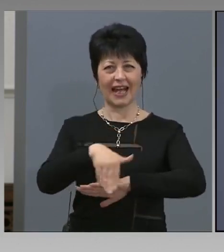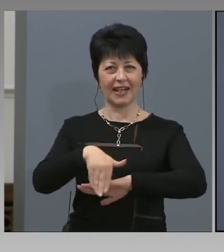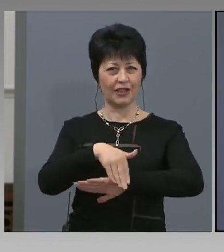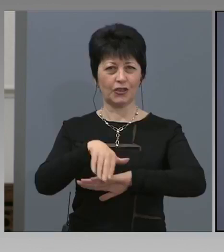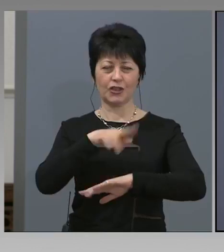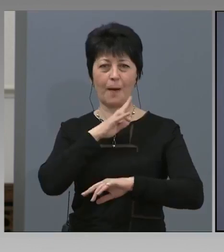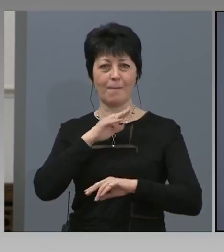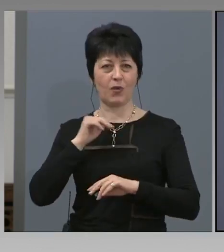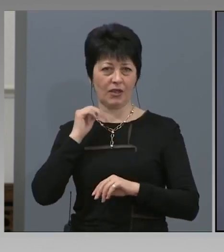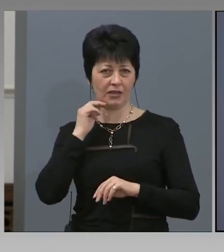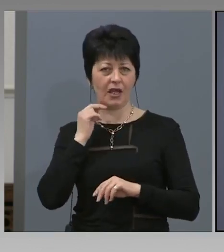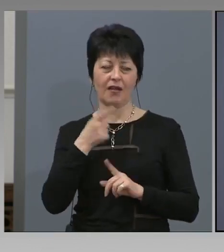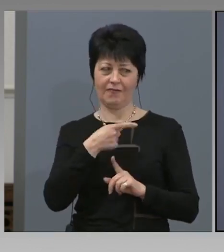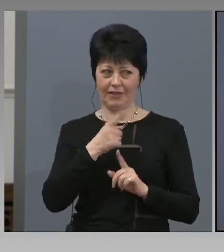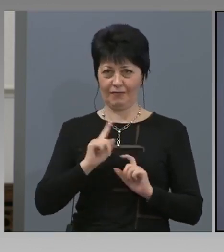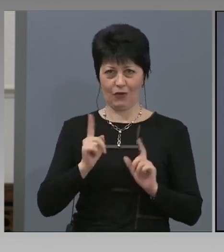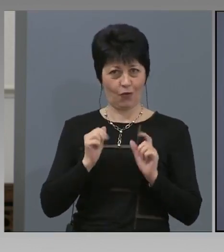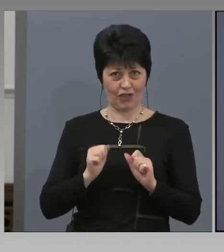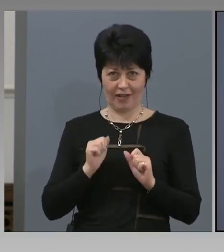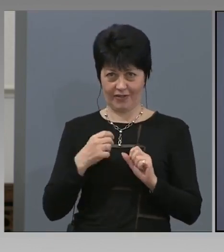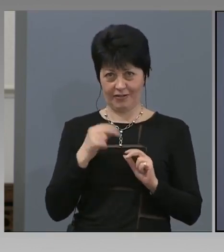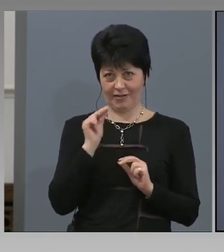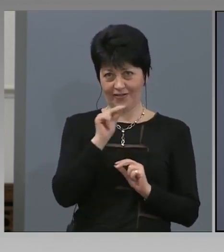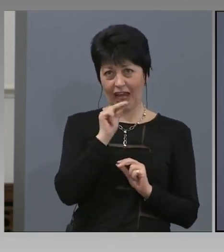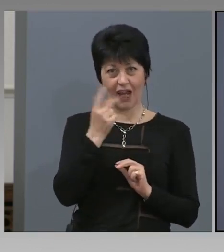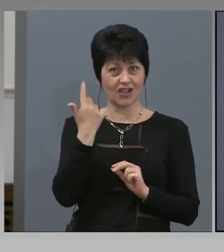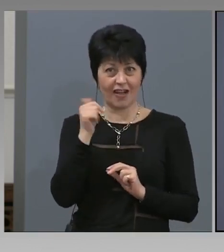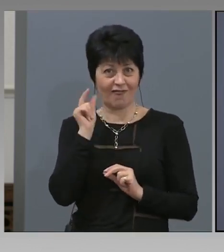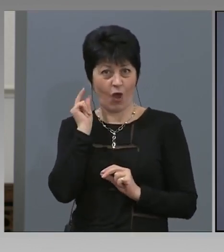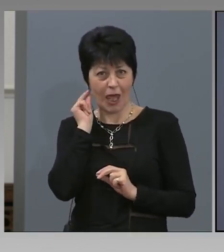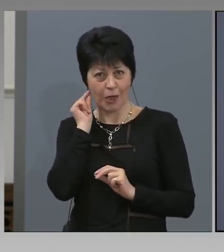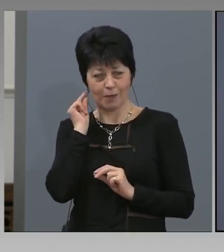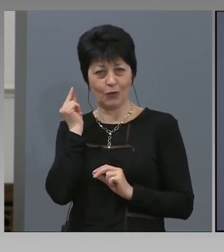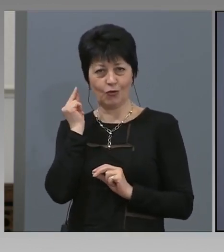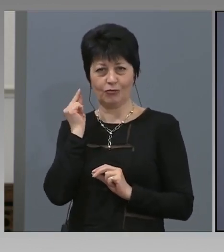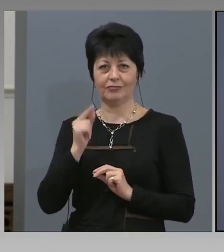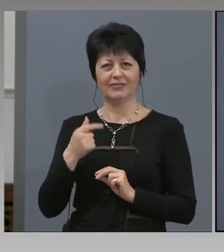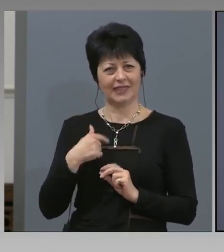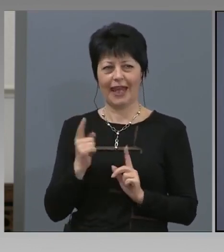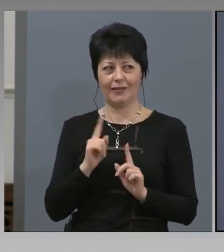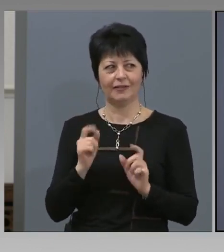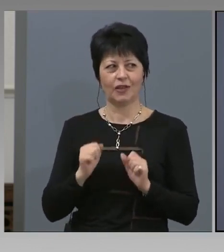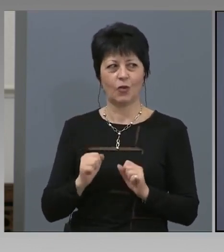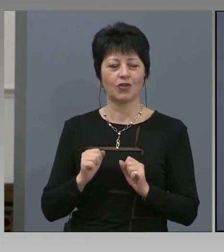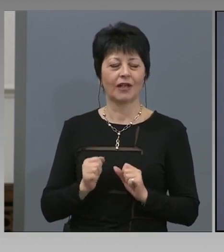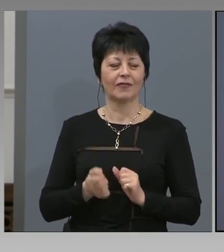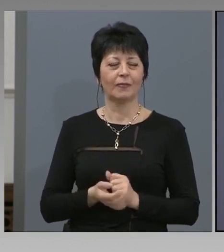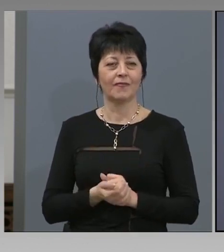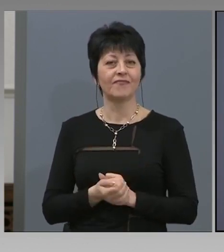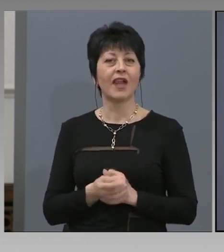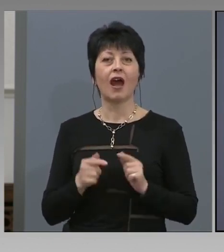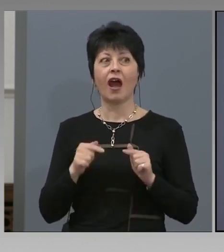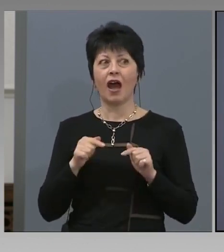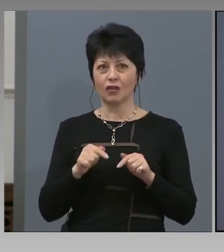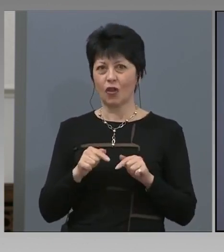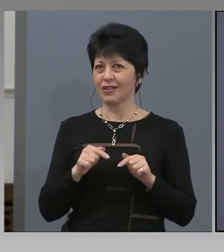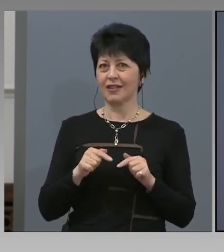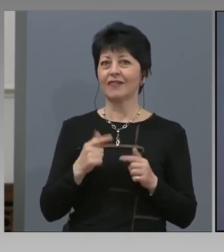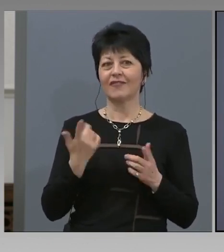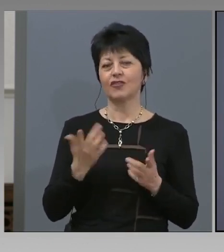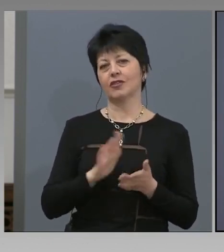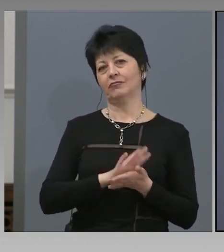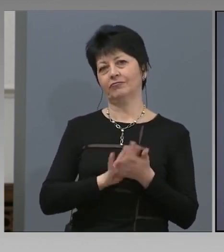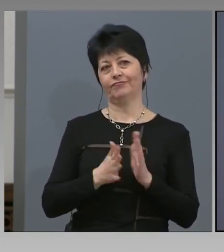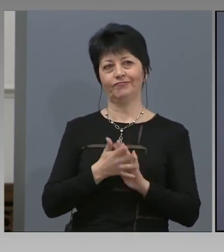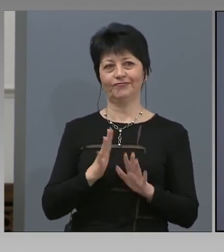очаквате от мен името му. Най-малко. Моля? Най-малко. Добре. Той вече е напълно